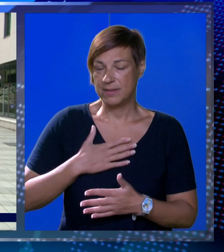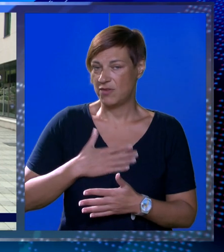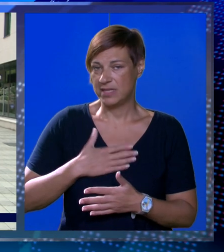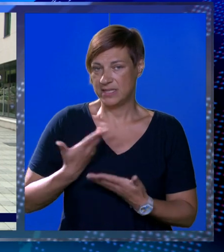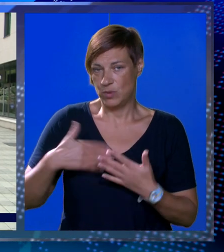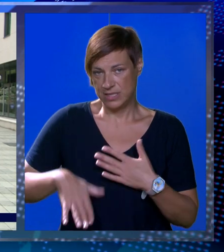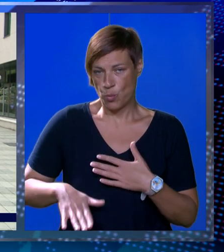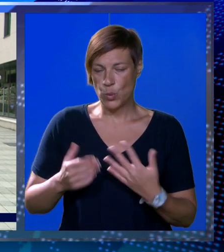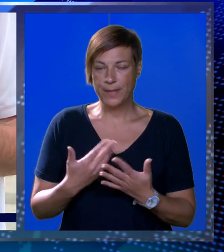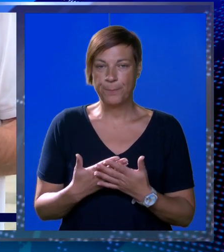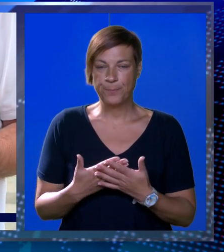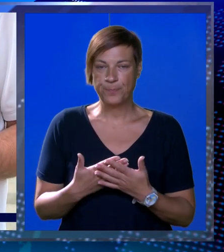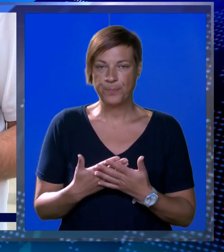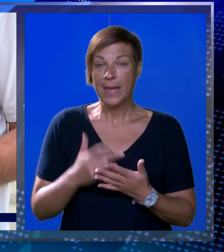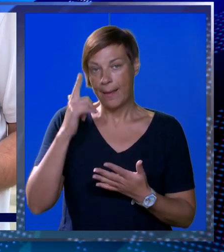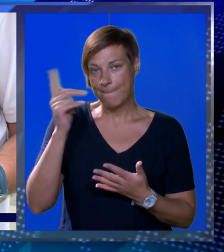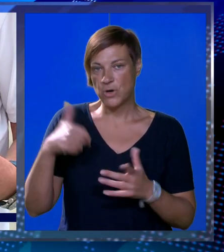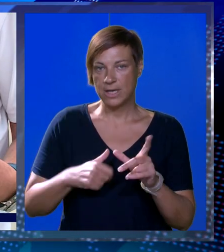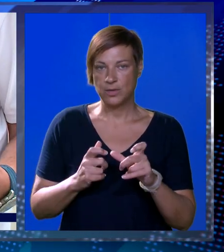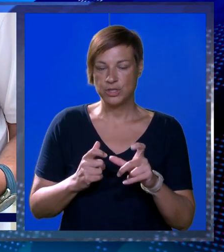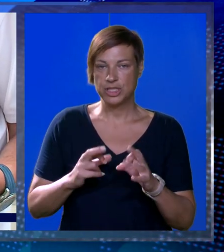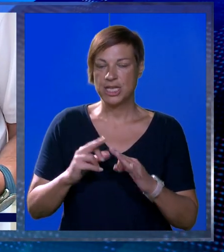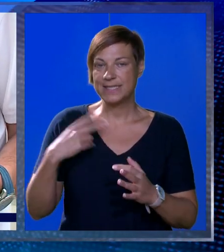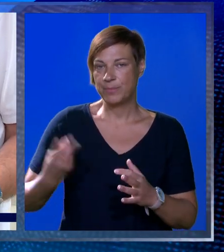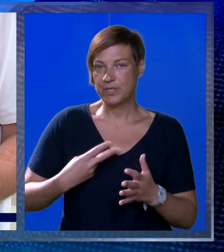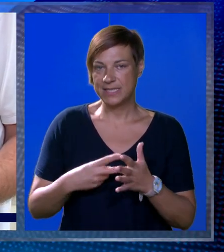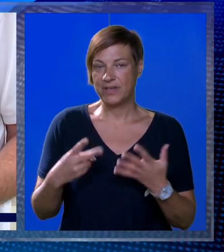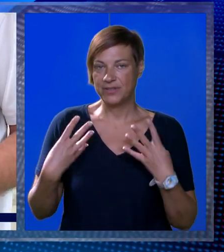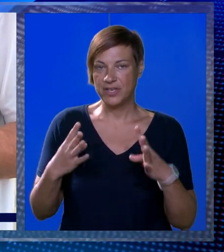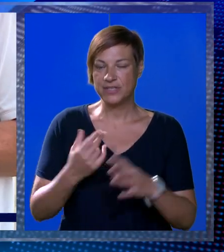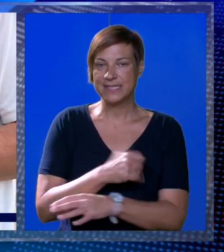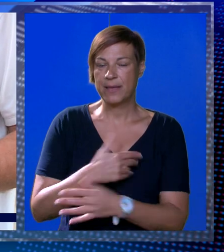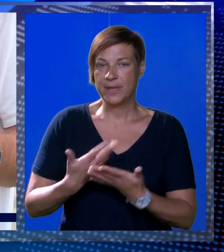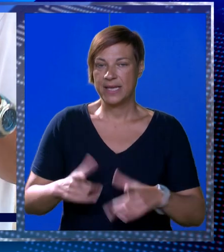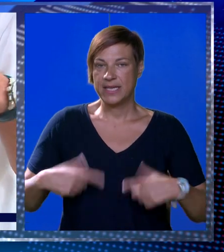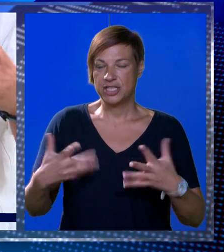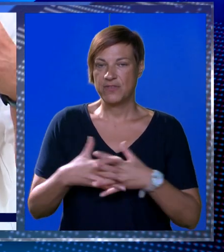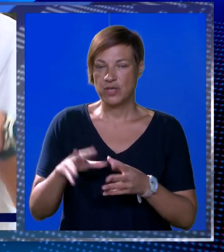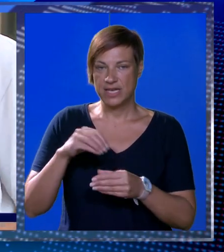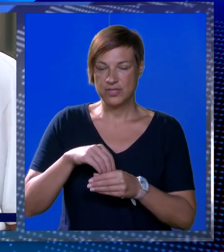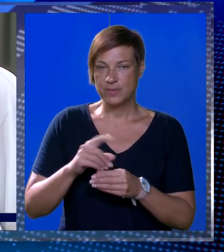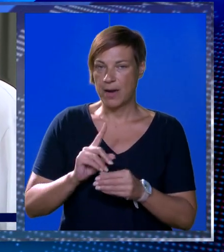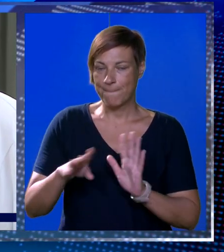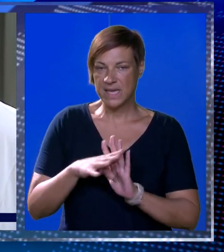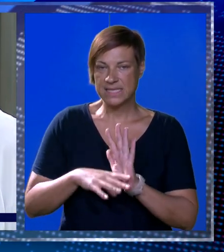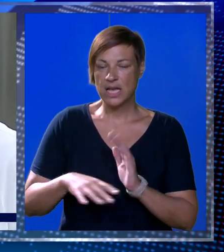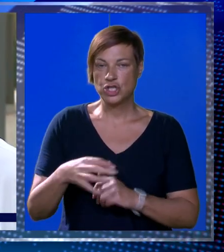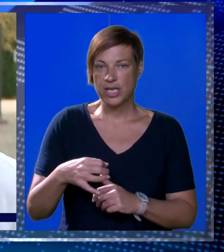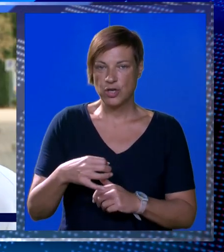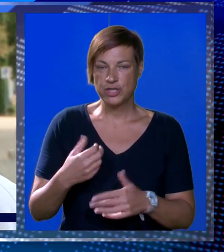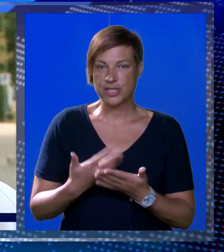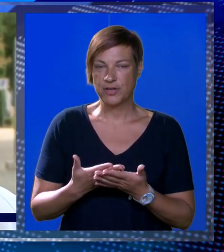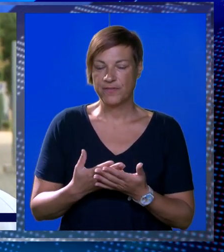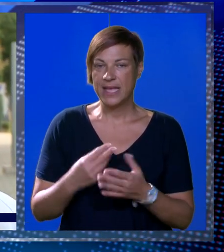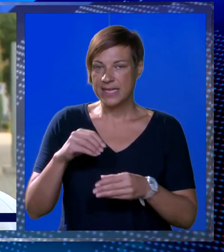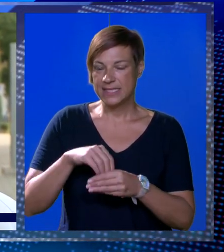ne volim da se ulazim u mu. Podsjetimo, Lučića se prozivalo 2018. jer je živio u gradskom stanu bez zakonske osnove.